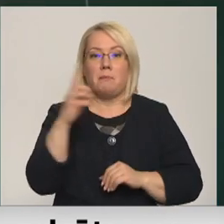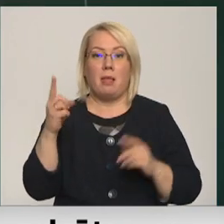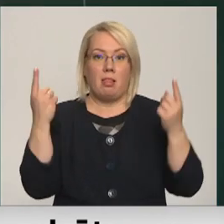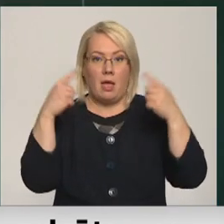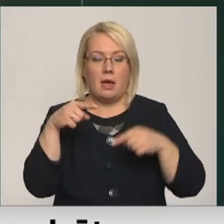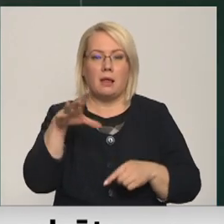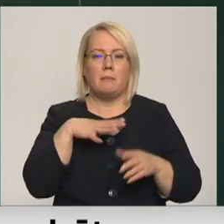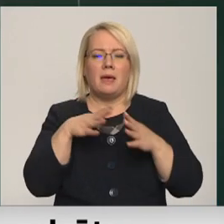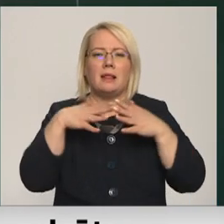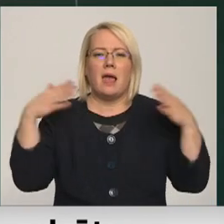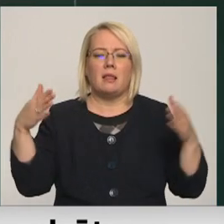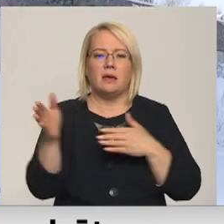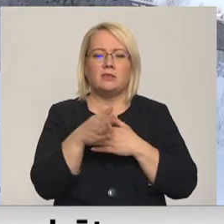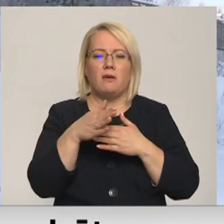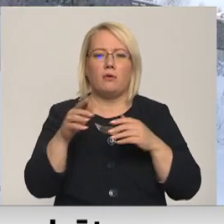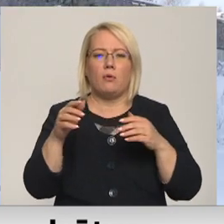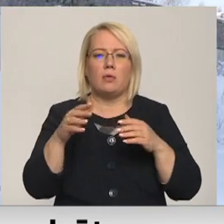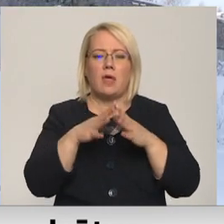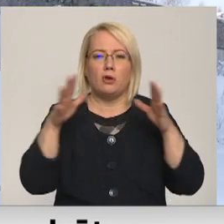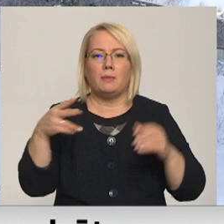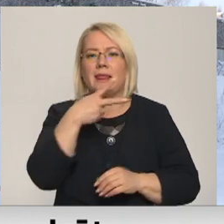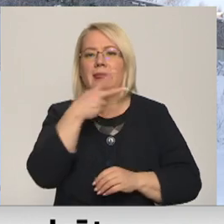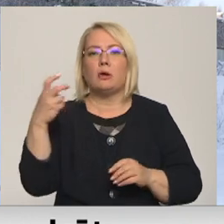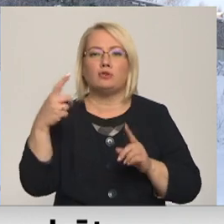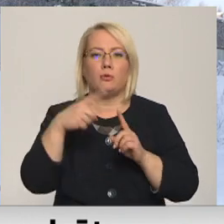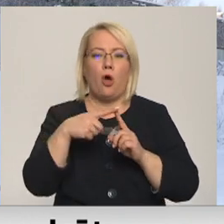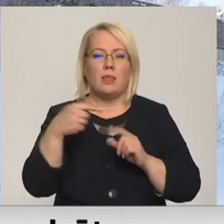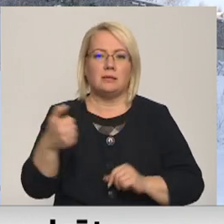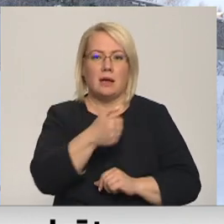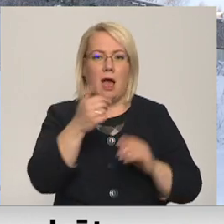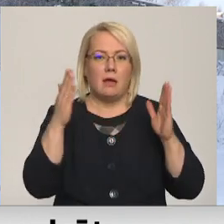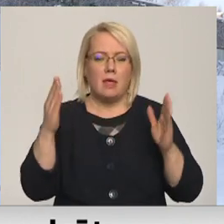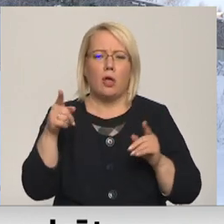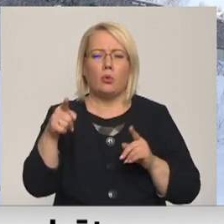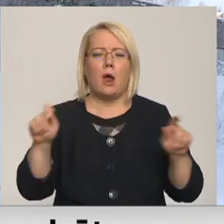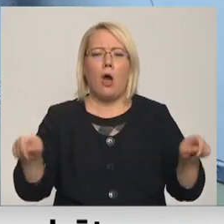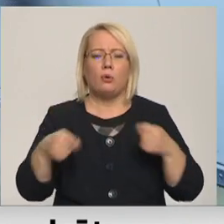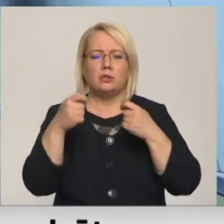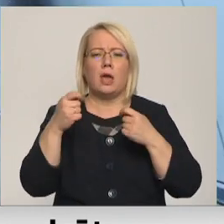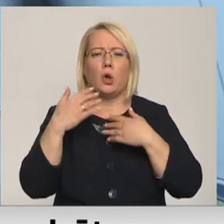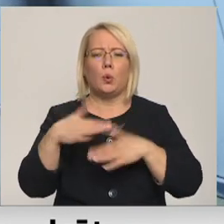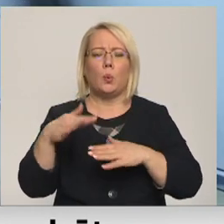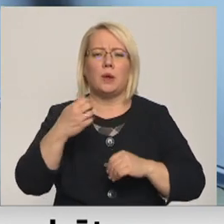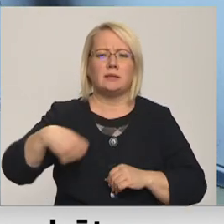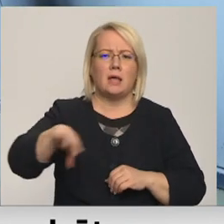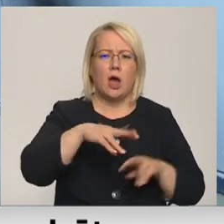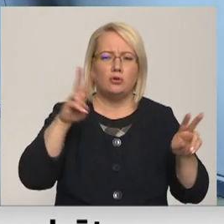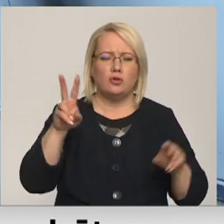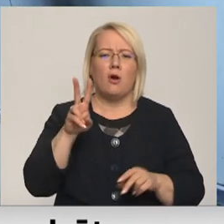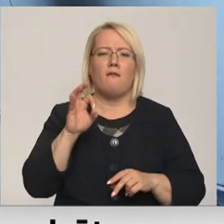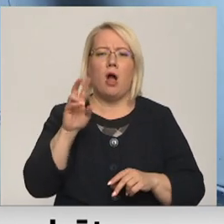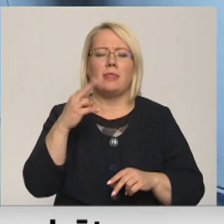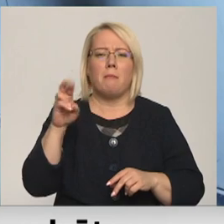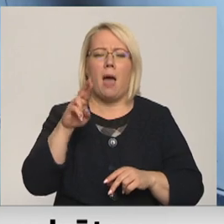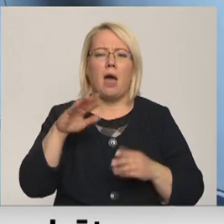lielākais zivju daudzums bija 200 tonu gadā. Zivis audzēja arī Jūris Dārzos un Valdemārpilī bija mazuļa audzētava.